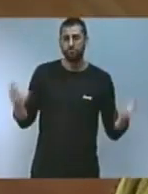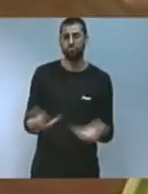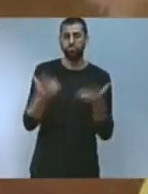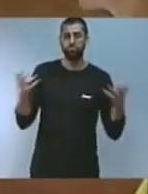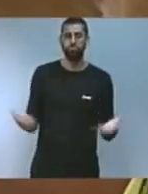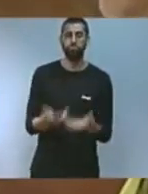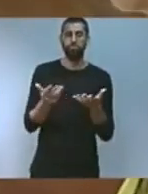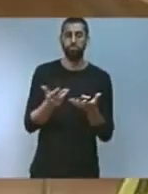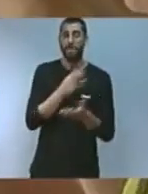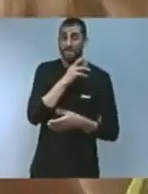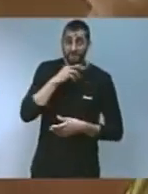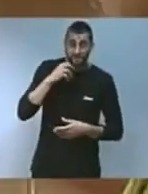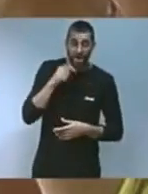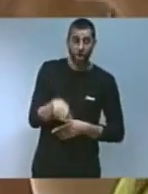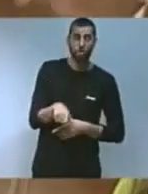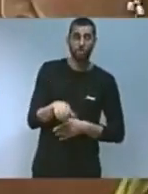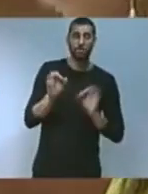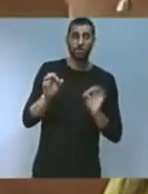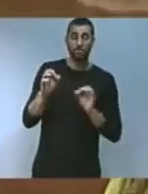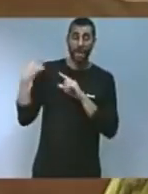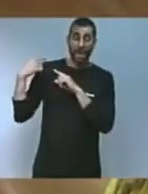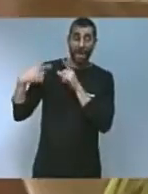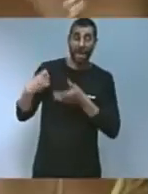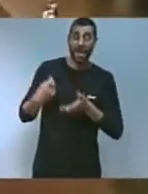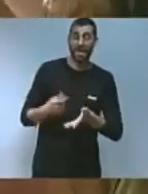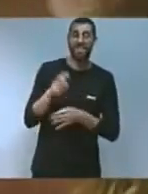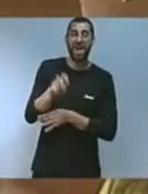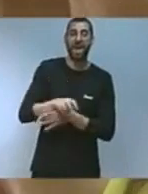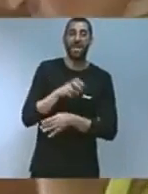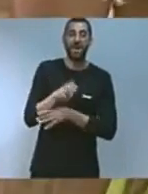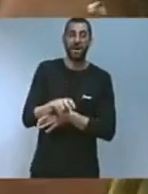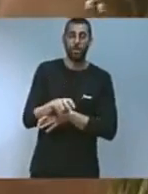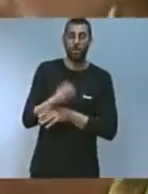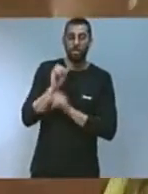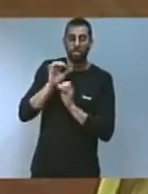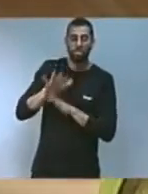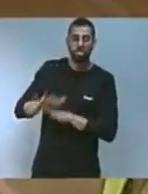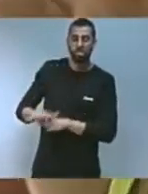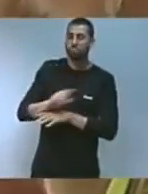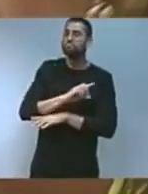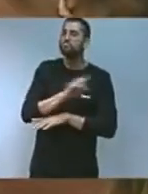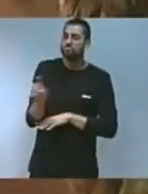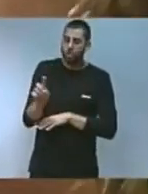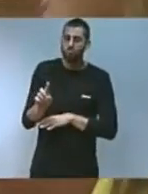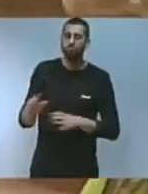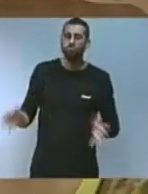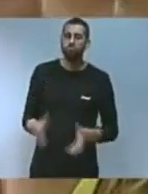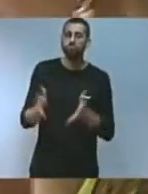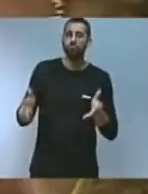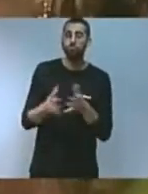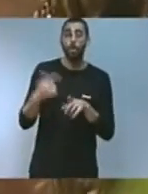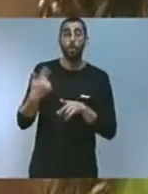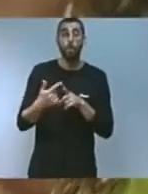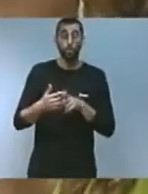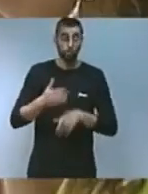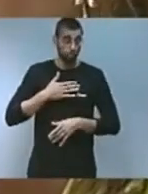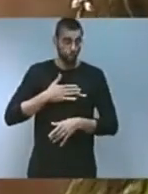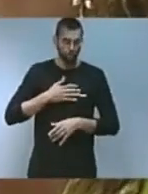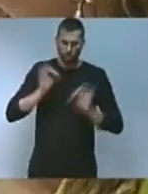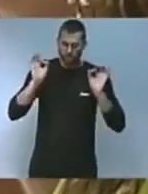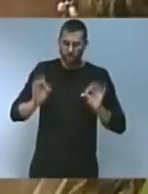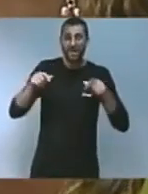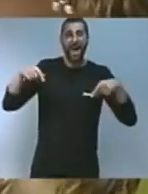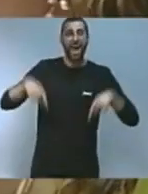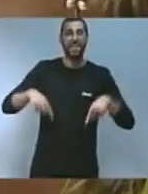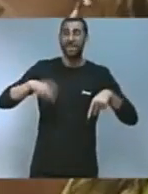precisament l'herència agrària que no quede abandonada els nostres productes que només tenim així que són tradició i que